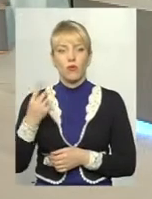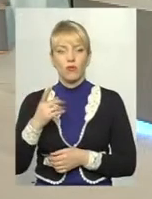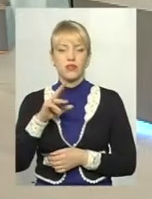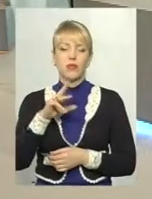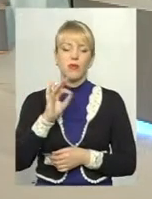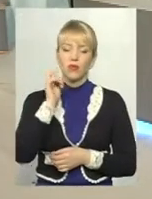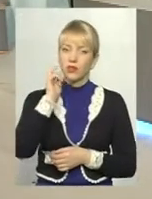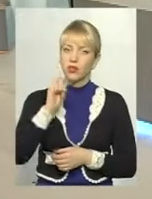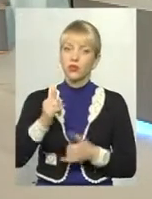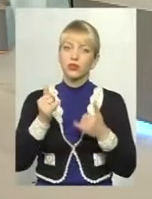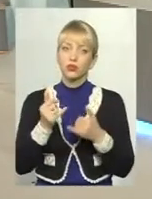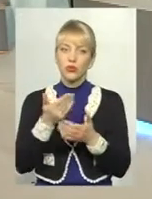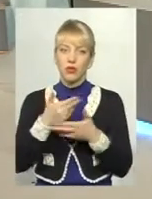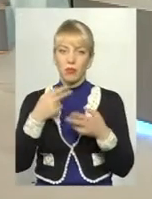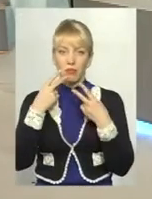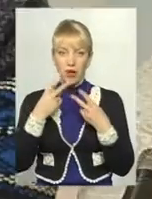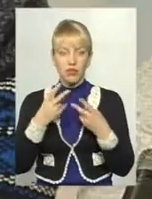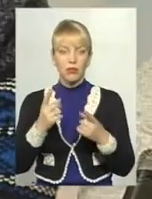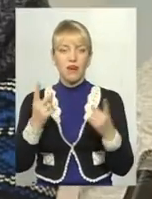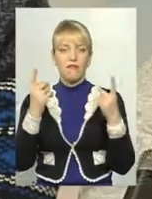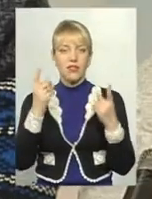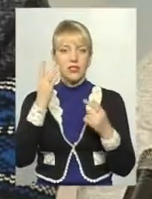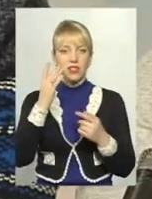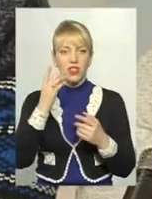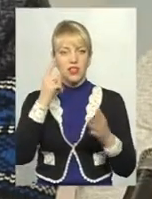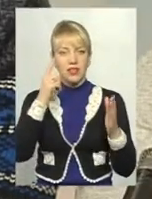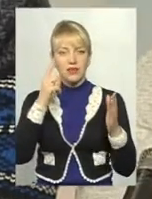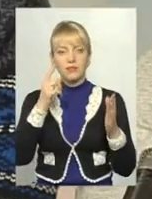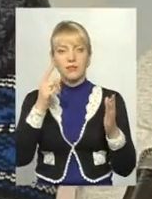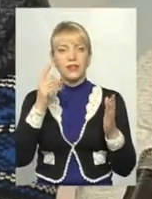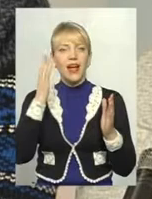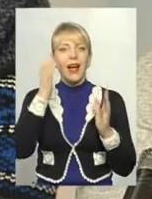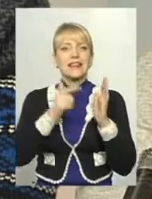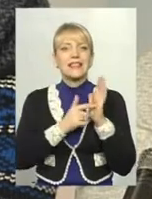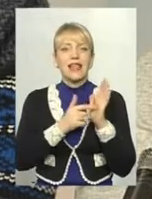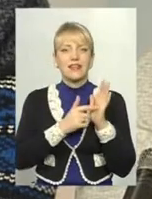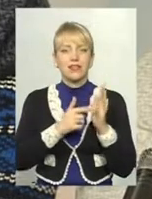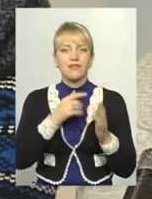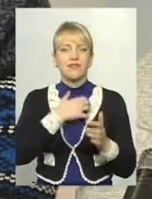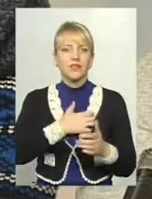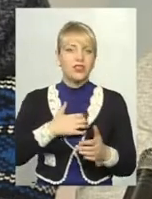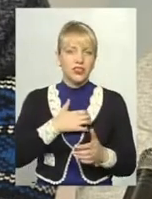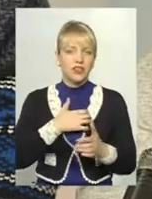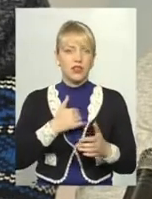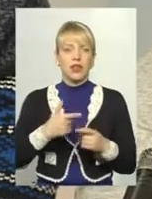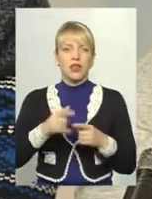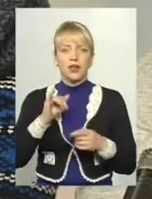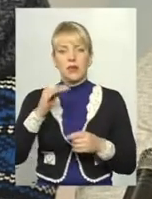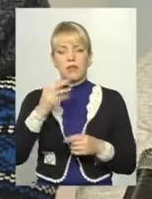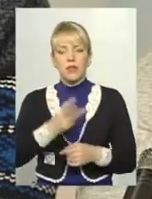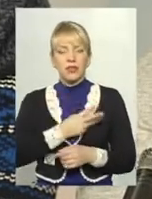Україні, то сьогодні ми бачимо величезний акцент, величезний такий потенціал і бажання батьків